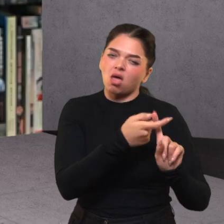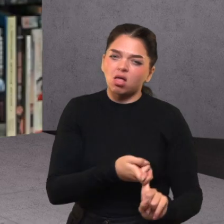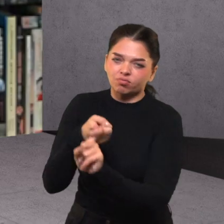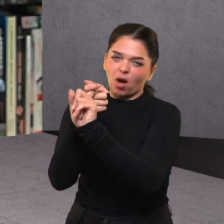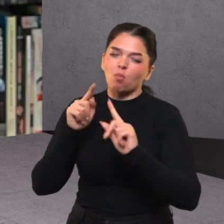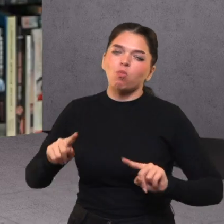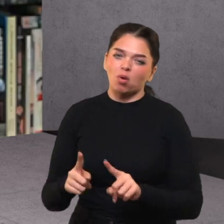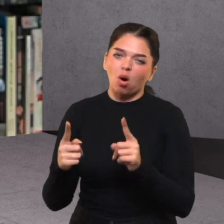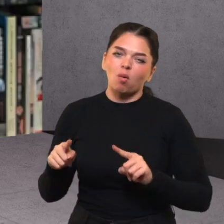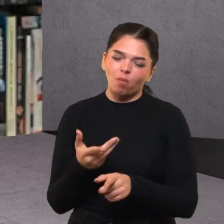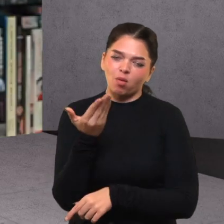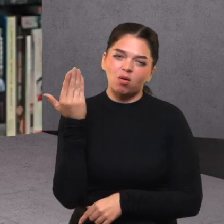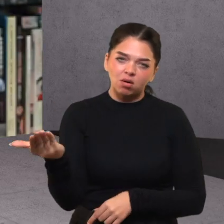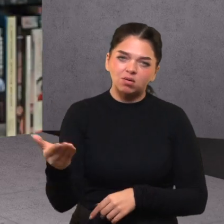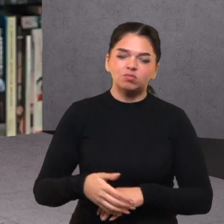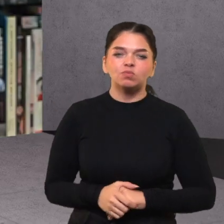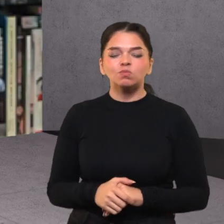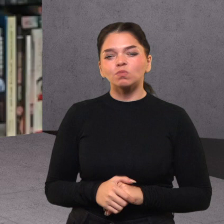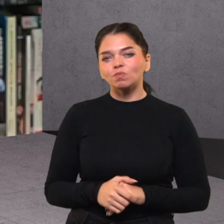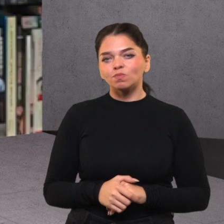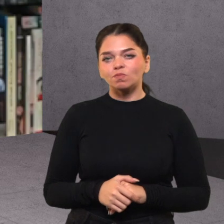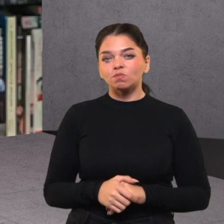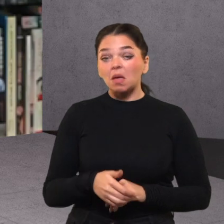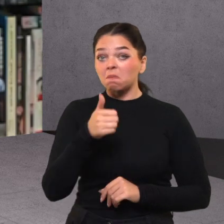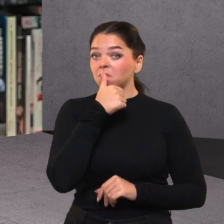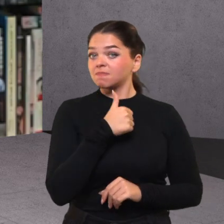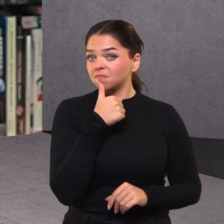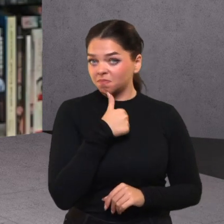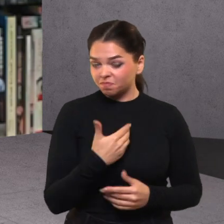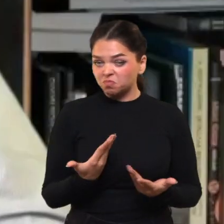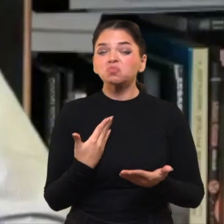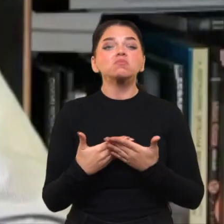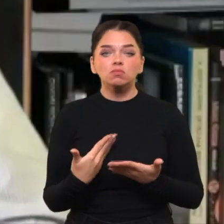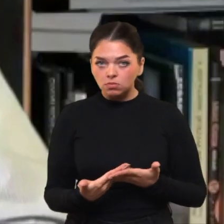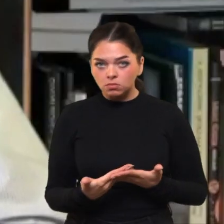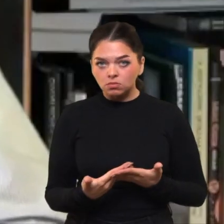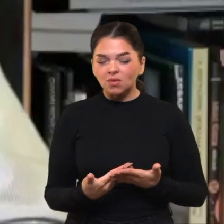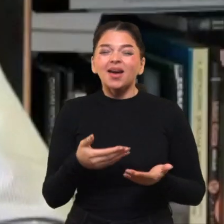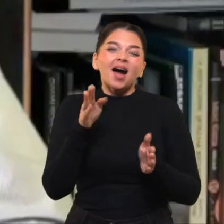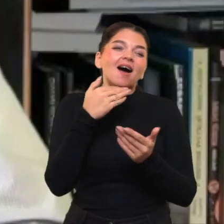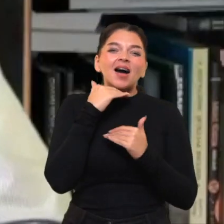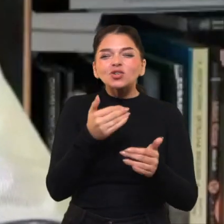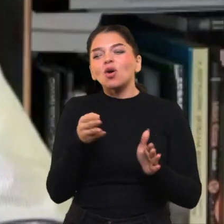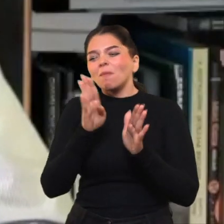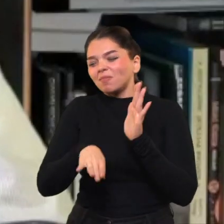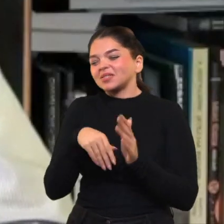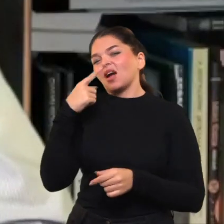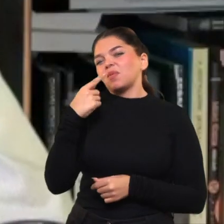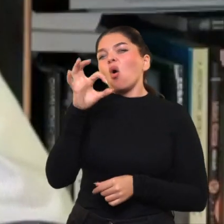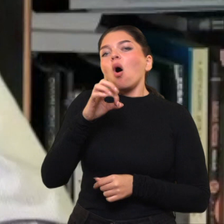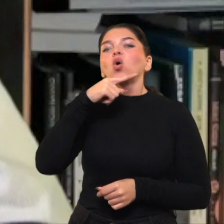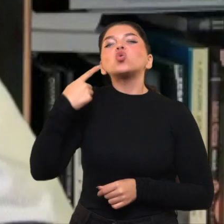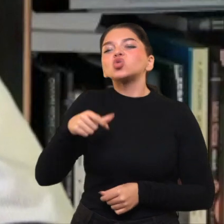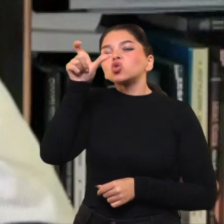Šios propagandos vartotojų yra paveiktas. Pavyzdys, kodėl tai nutiko? Lengva kalbėti apie Rusijos žmogų